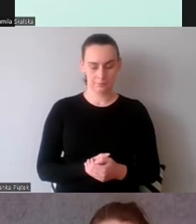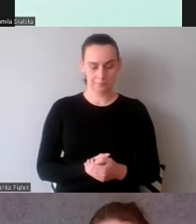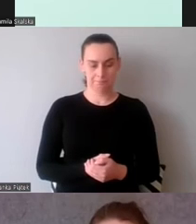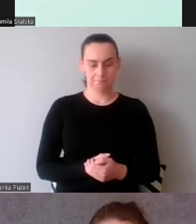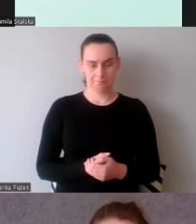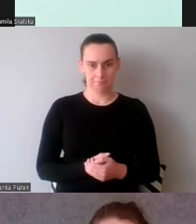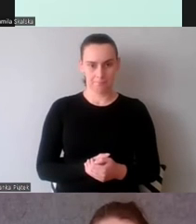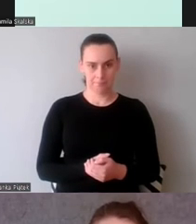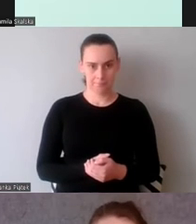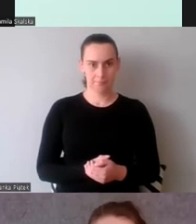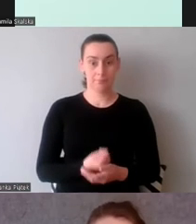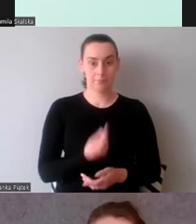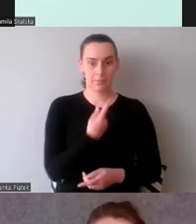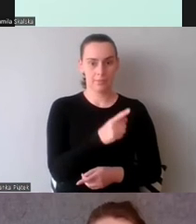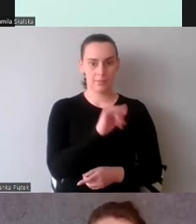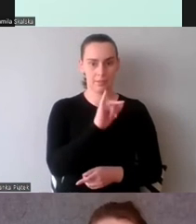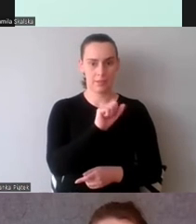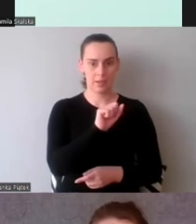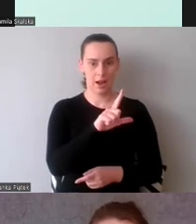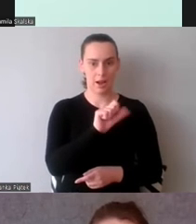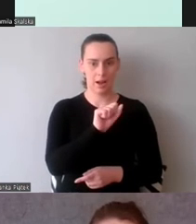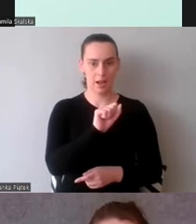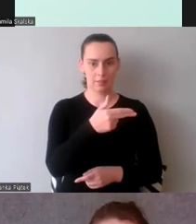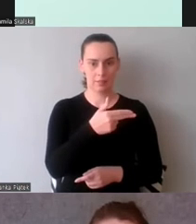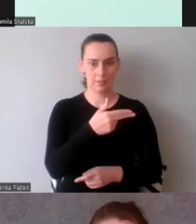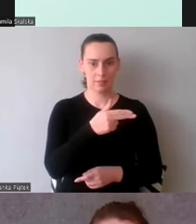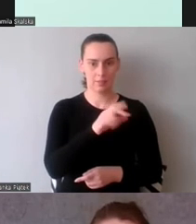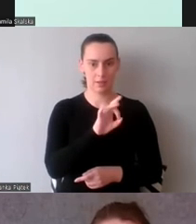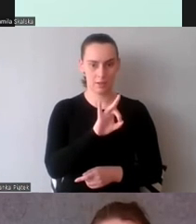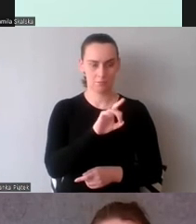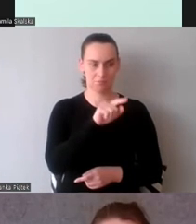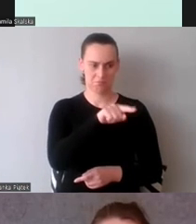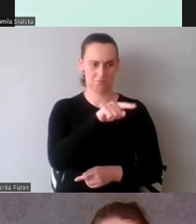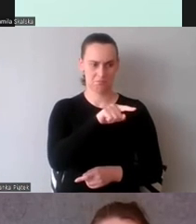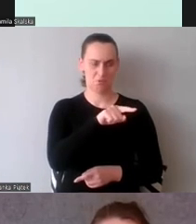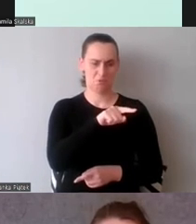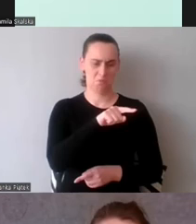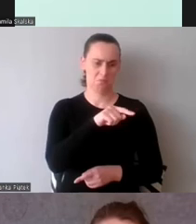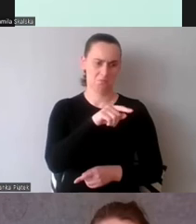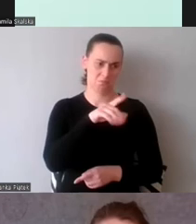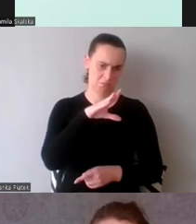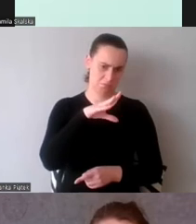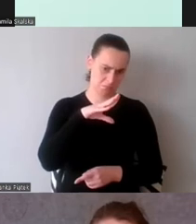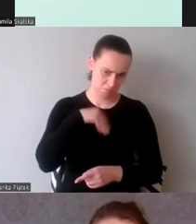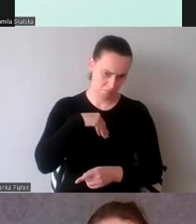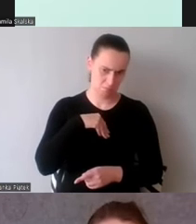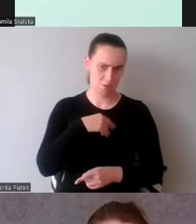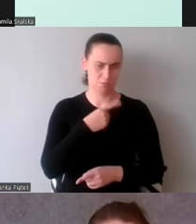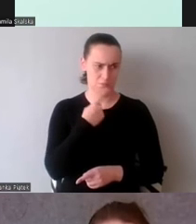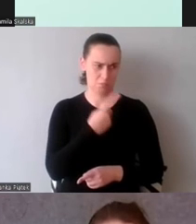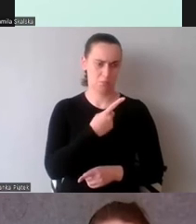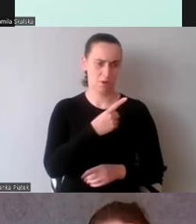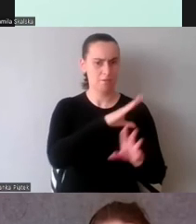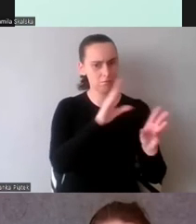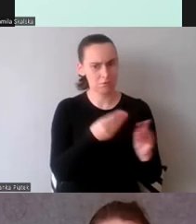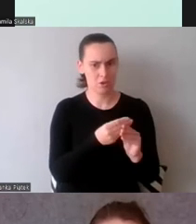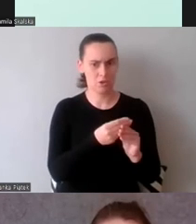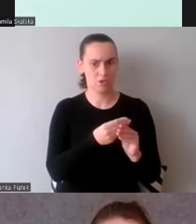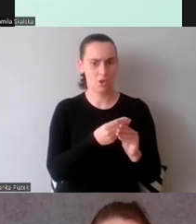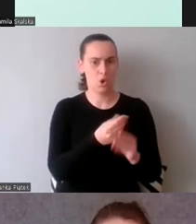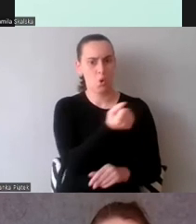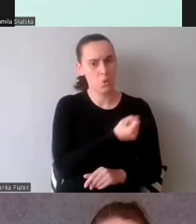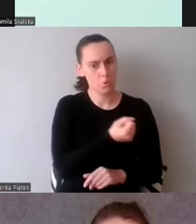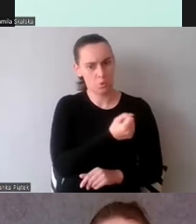Wedle testu Diala można było uznać, że wszyscy uczestnicy uważają język szwedzki jako swój